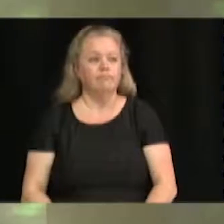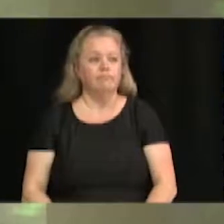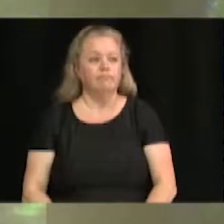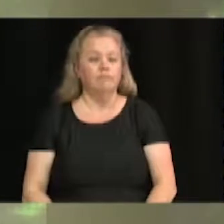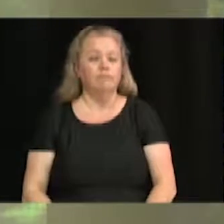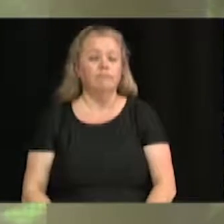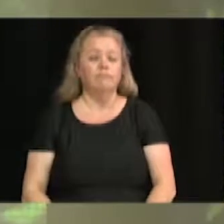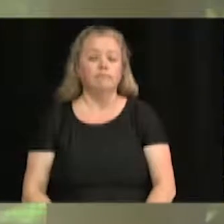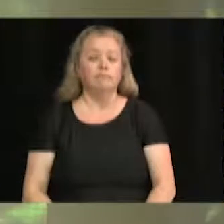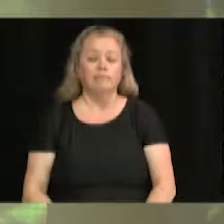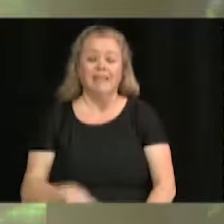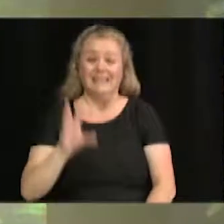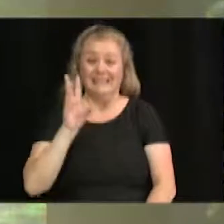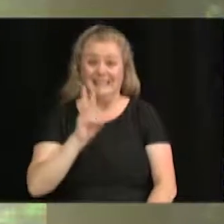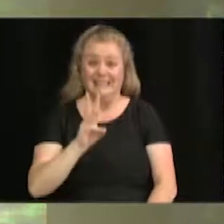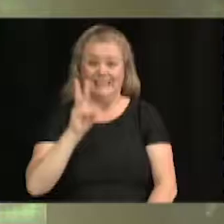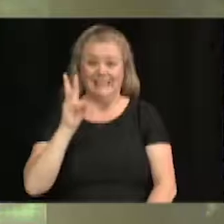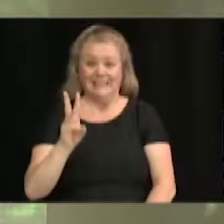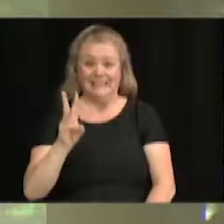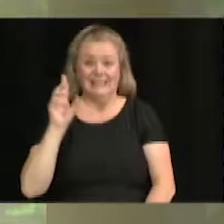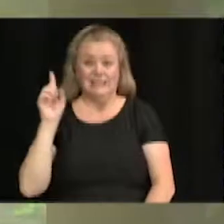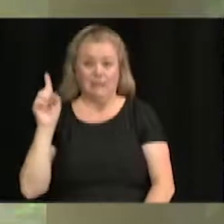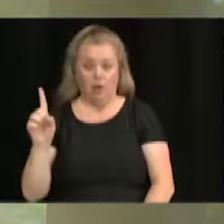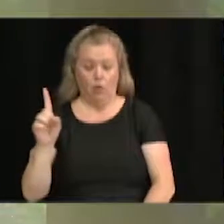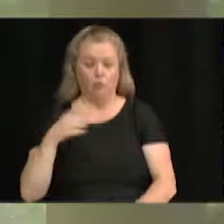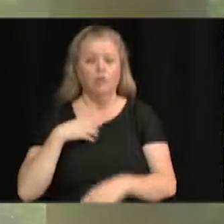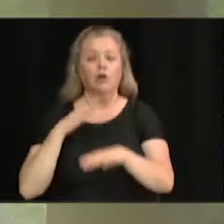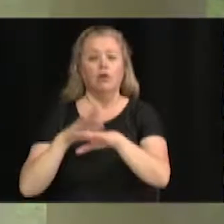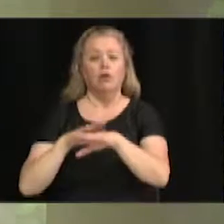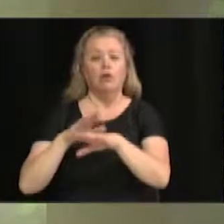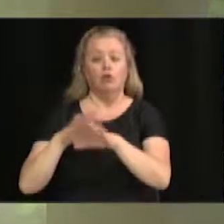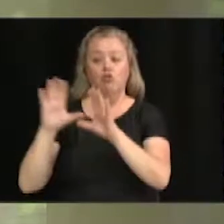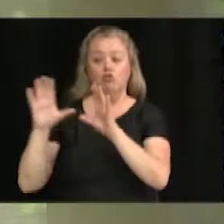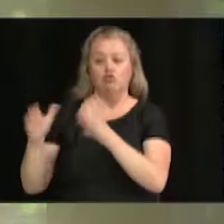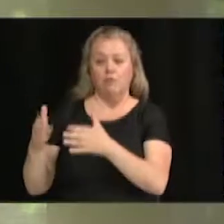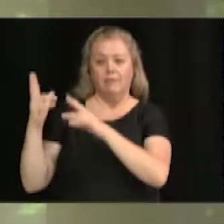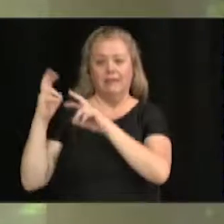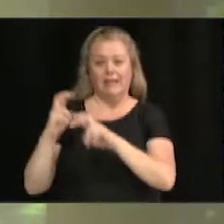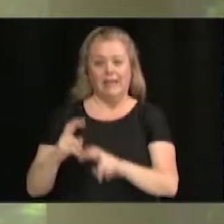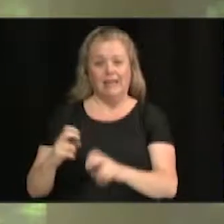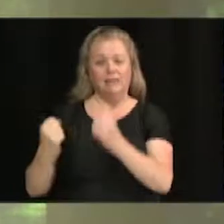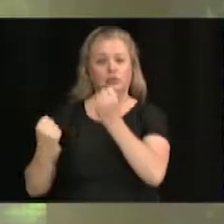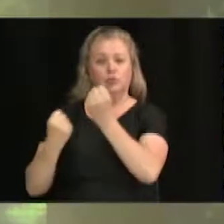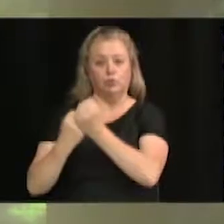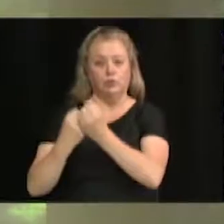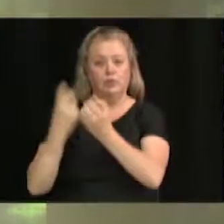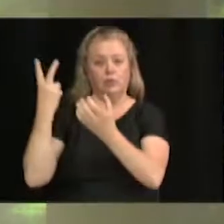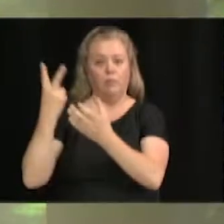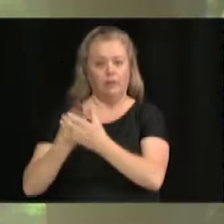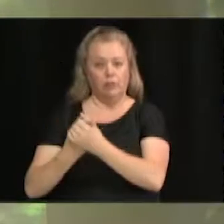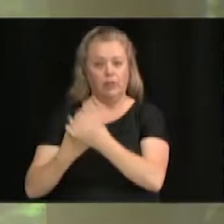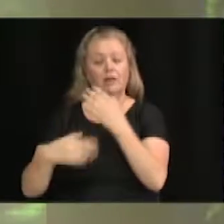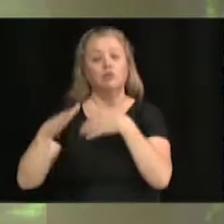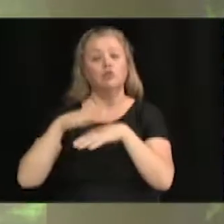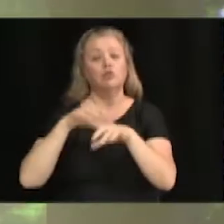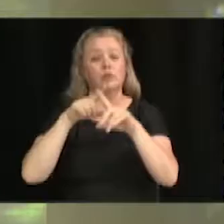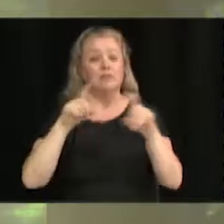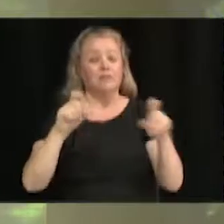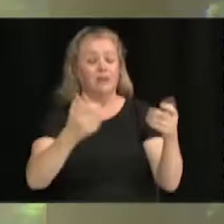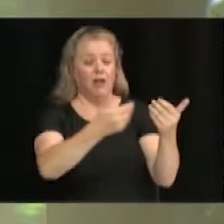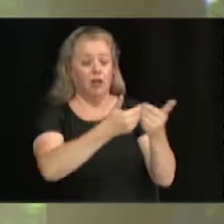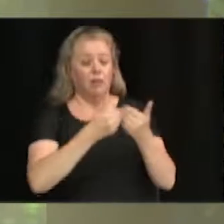6.6.1, recommandation du comité d'analyse de soutien aux partenaires concernant des demandes d'aide